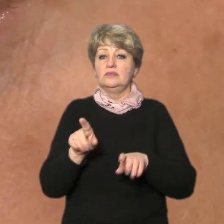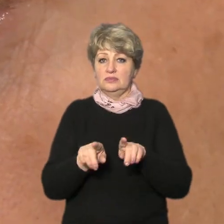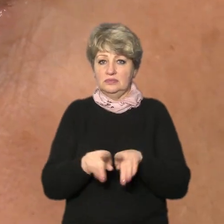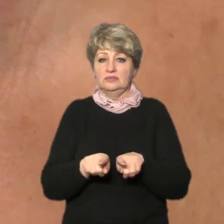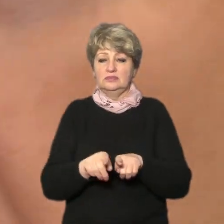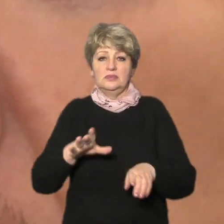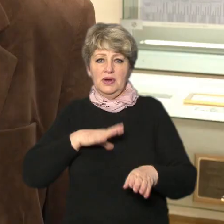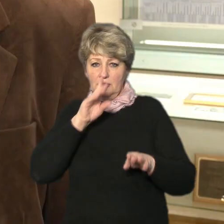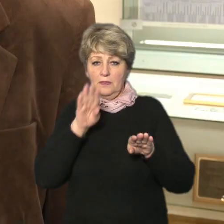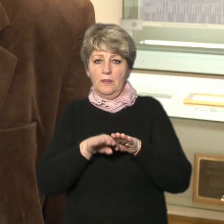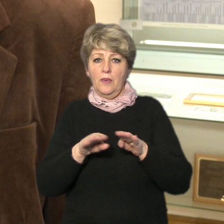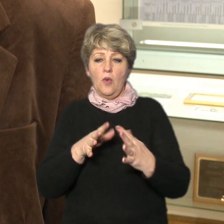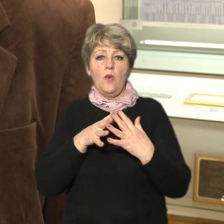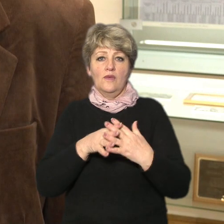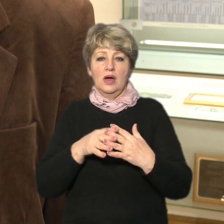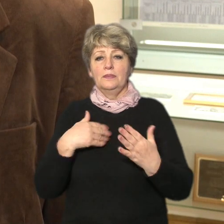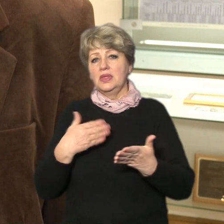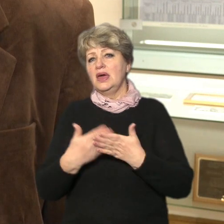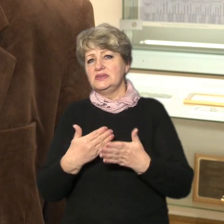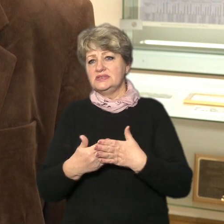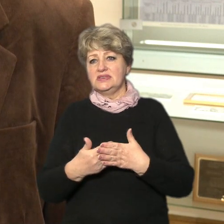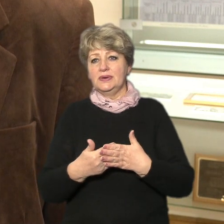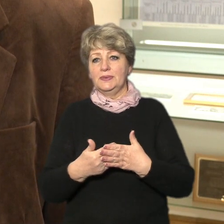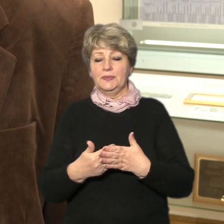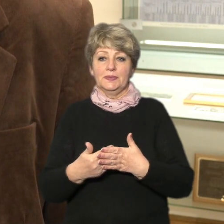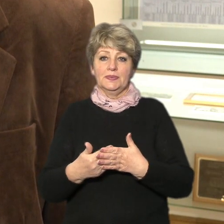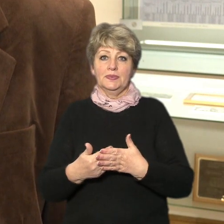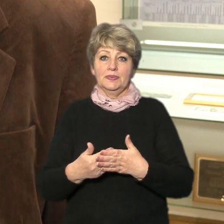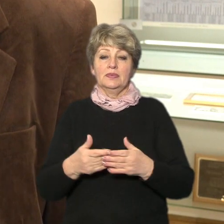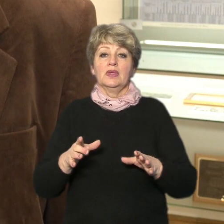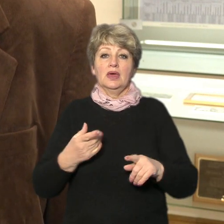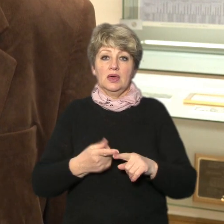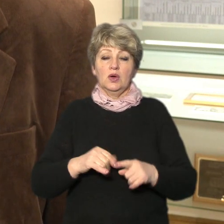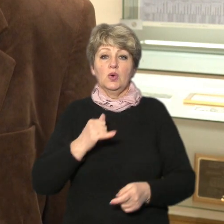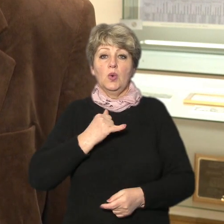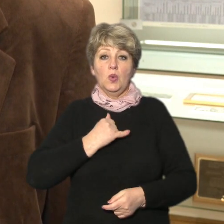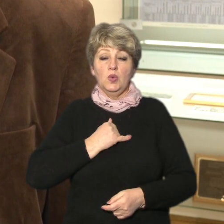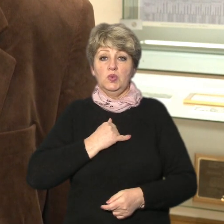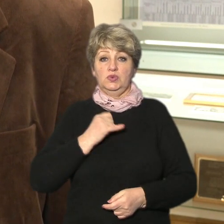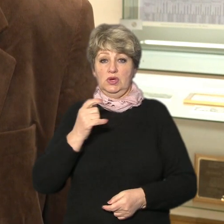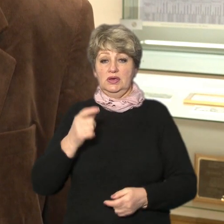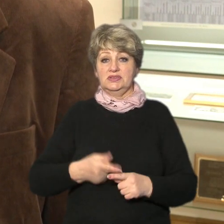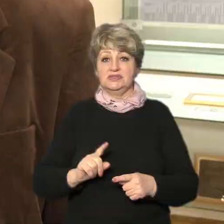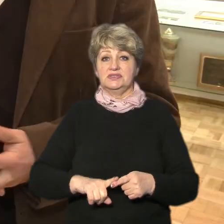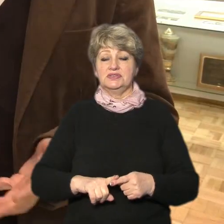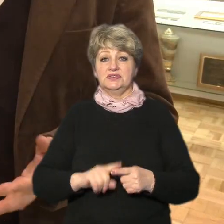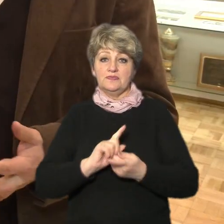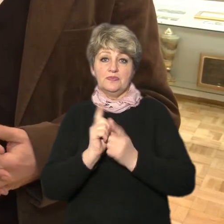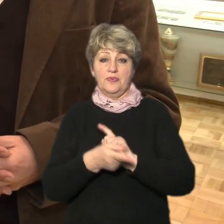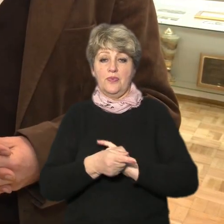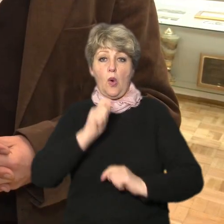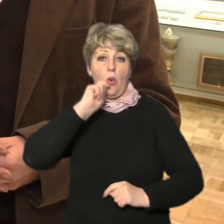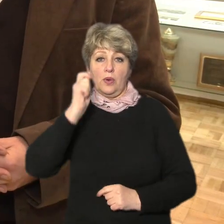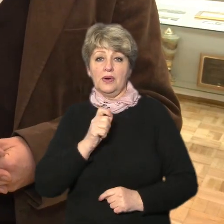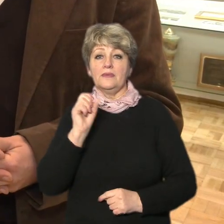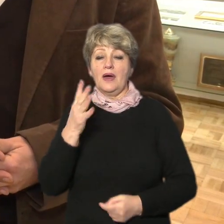і її невід'ємні складові мені здається їх пов'язане дуже важлива річ це власне станулення українців як нації завідувач